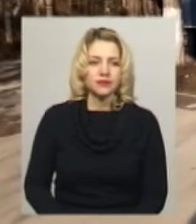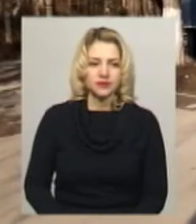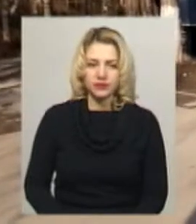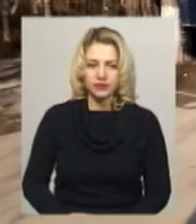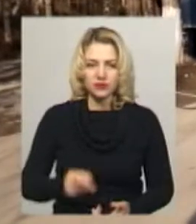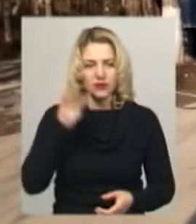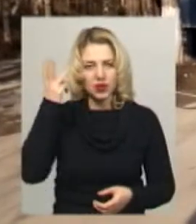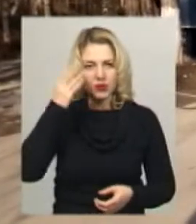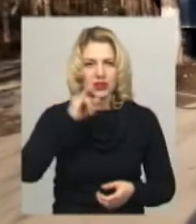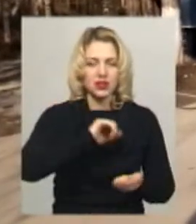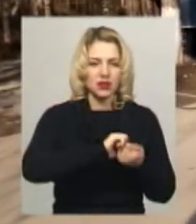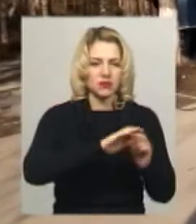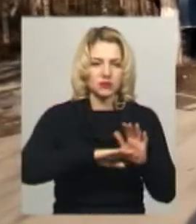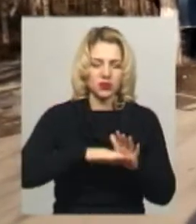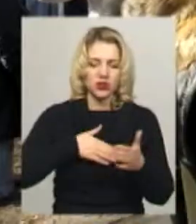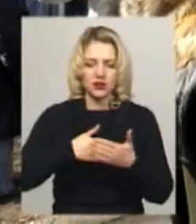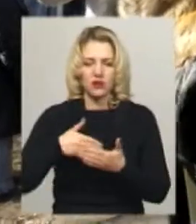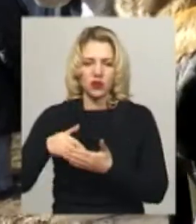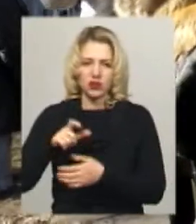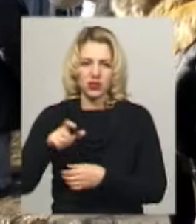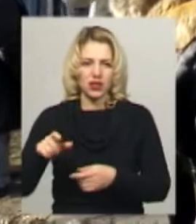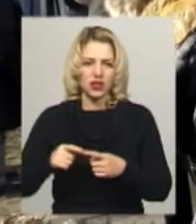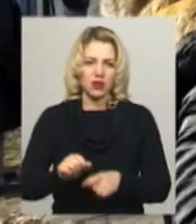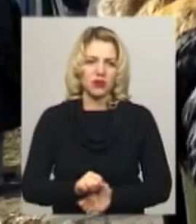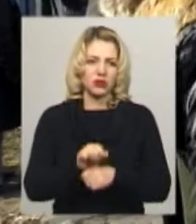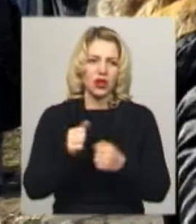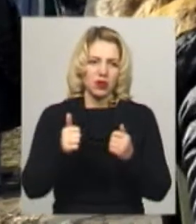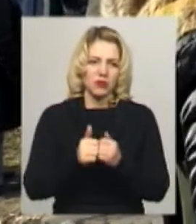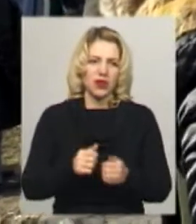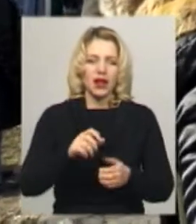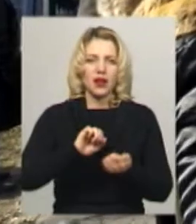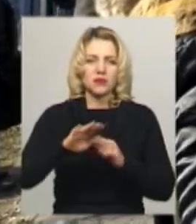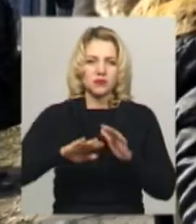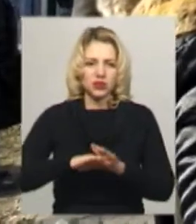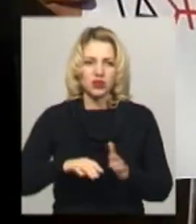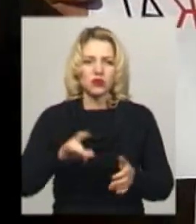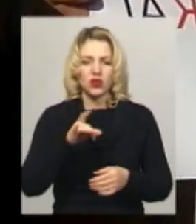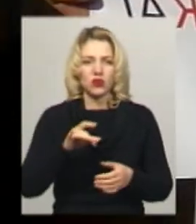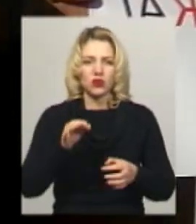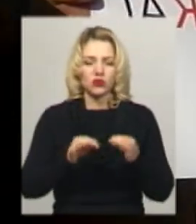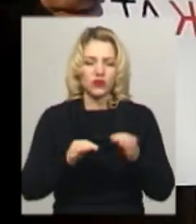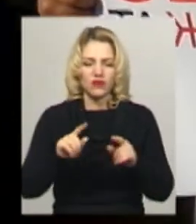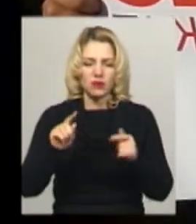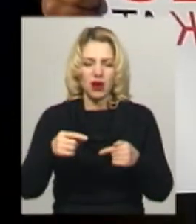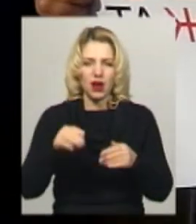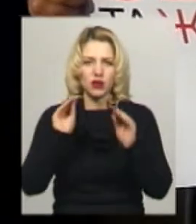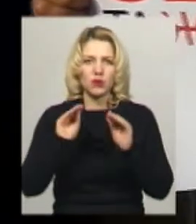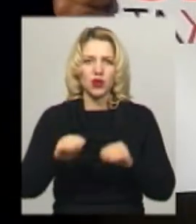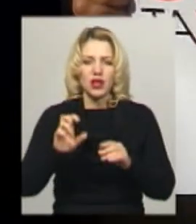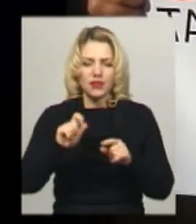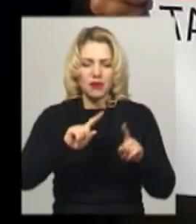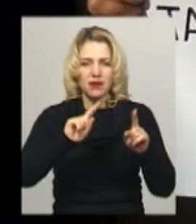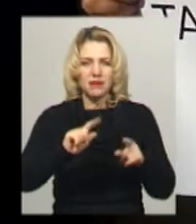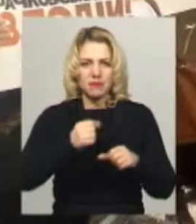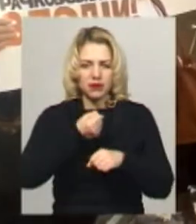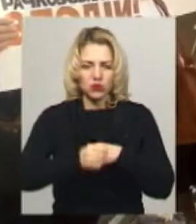Хмельницькі та Кам'янець-Подільські волонтери мітингують біля Кам'янець-Подільського міськрайонного суду. Вони вимагають від суддів протоколу на примусове вилучення тварин